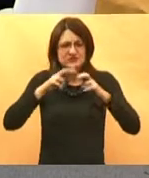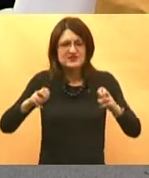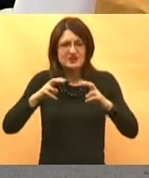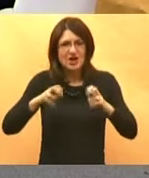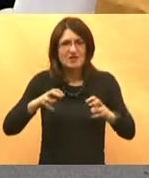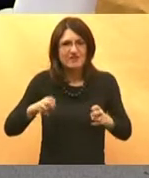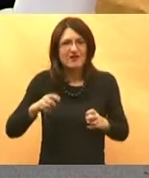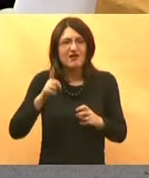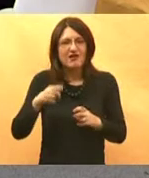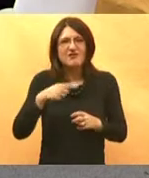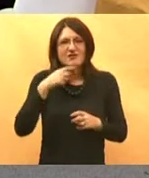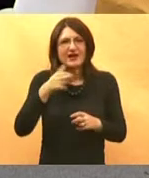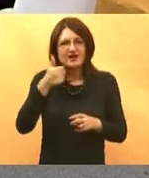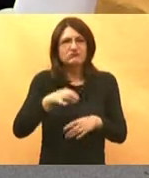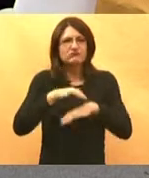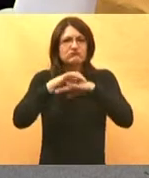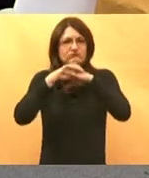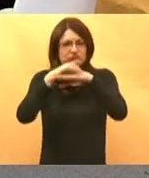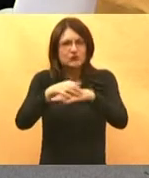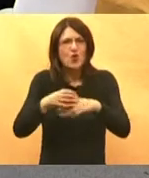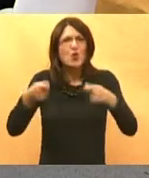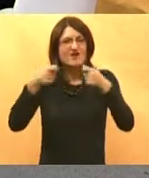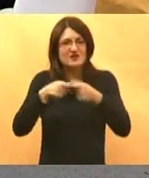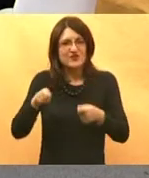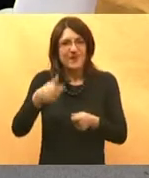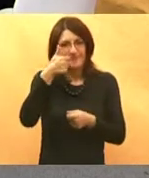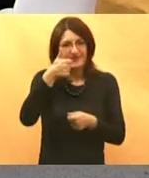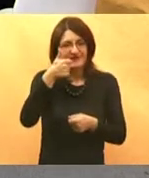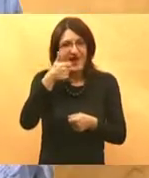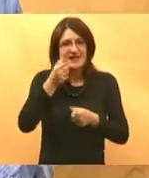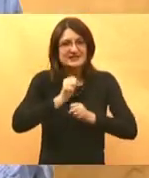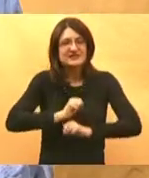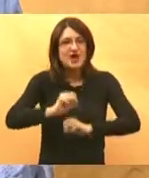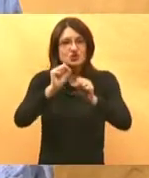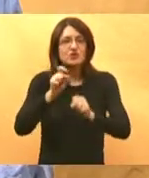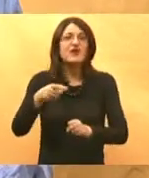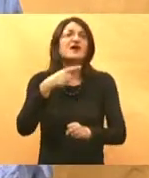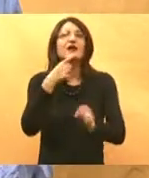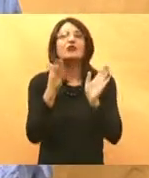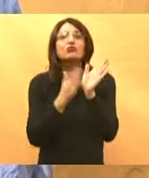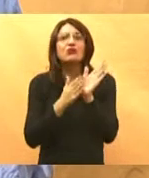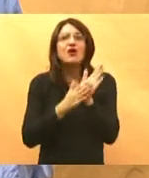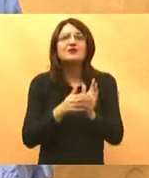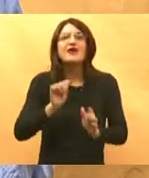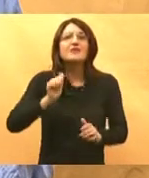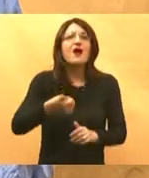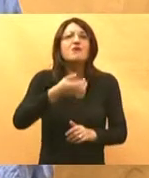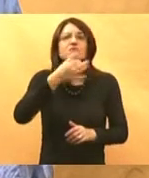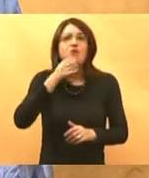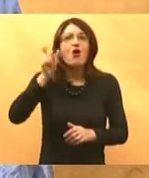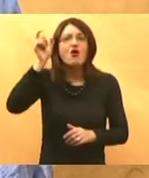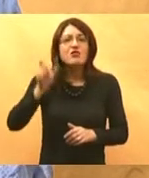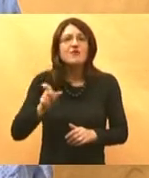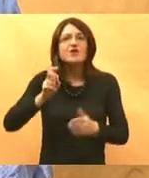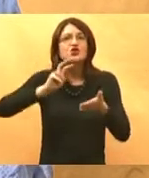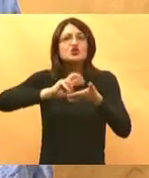previnula prošle godine na koja je bila jedna od vodećih istraživača u primarnoj zaštiti koja je davno dokazala da je u stvari najbolja oslanjenost na stručnog i